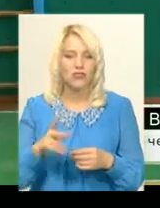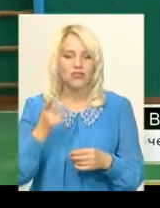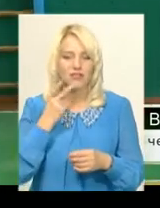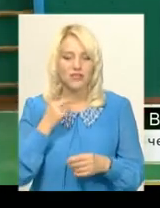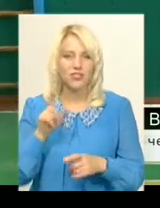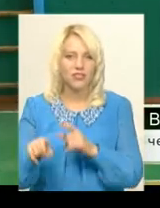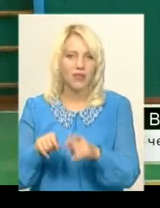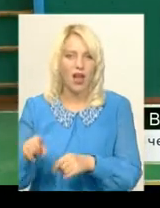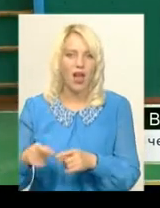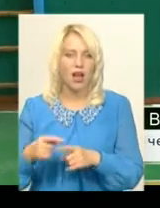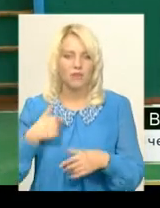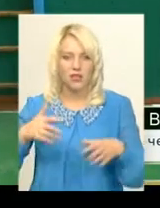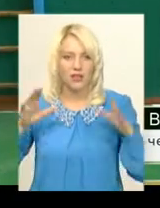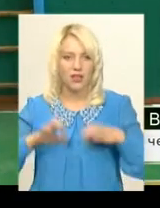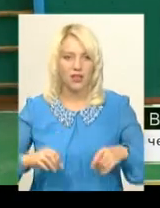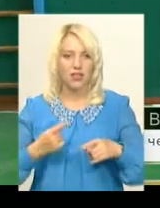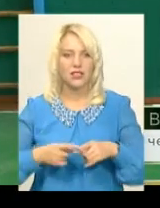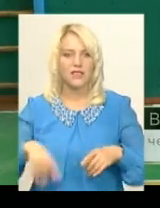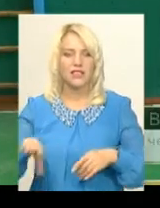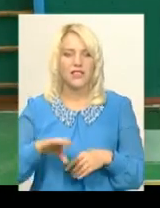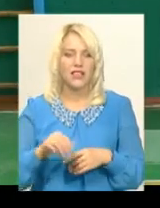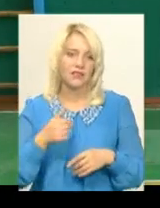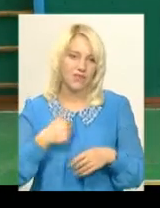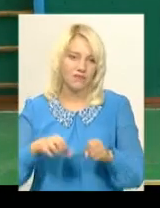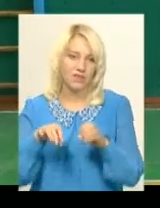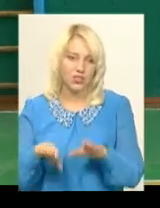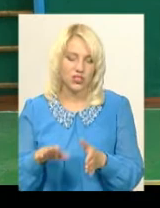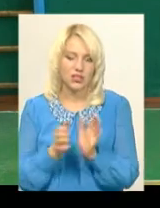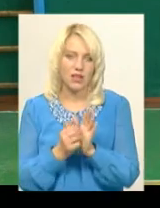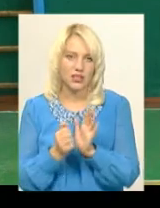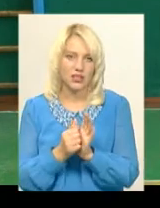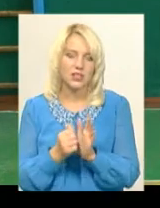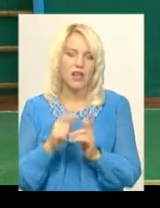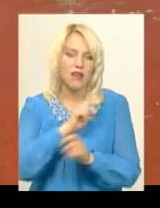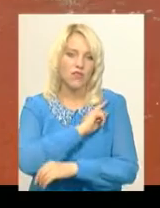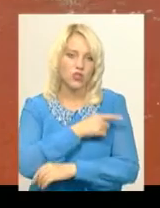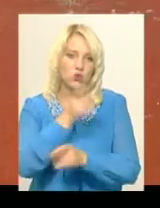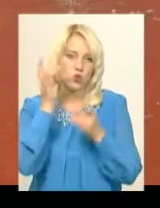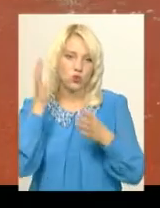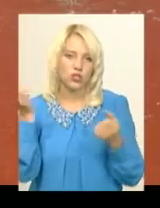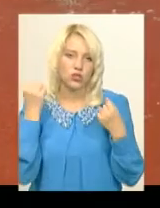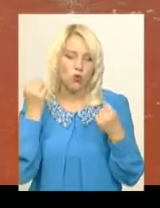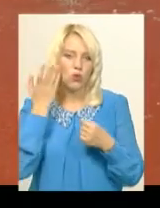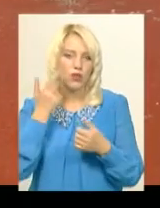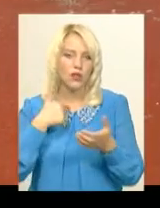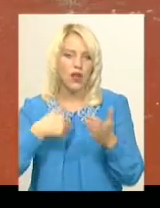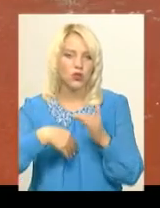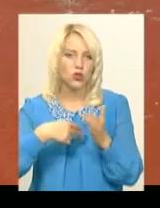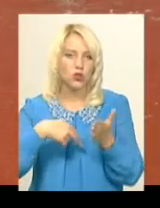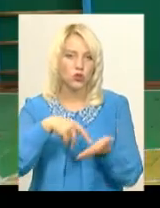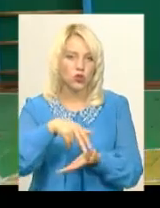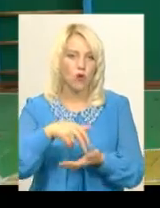б'ють. А мені надоїло це, набридло це все, і я вирішив зайнятися фізичною культурою та спортом. В армії коли йшов, то я